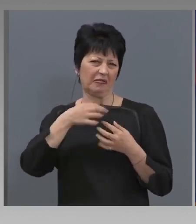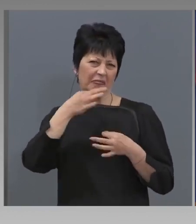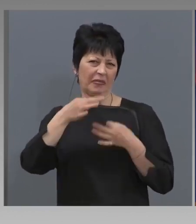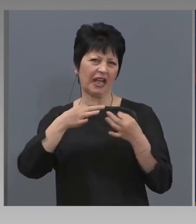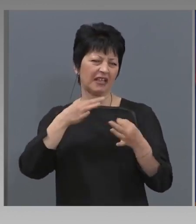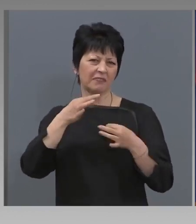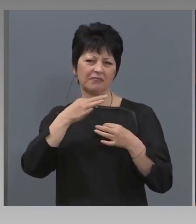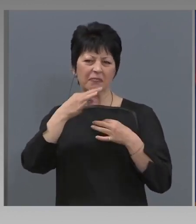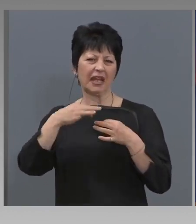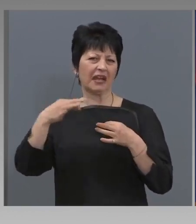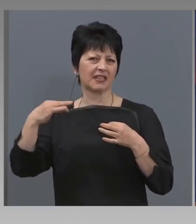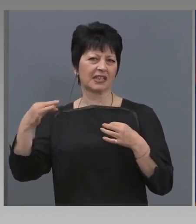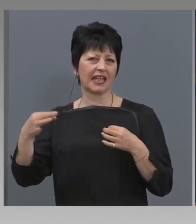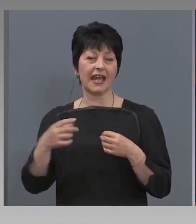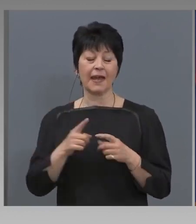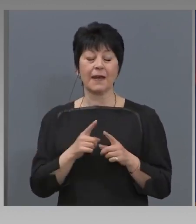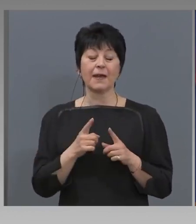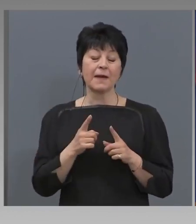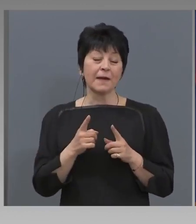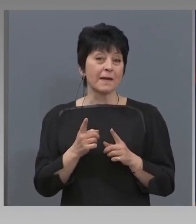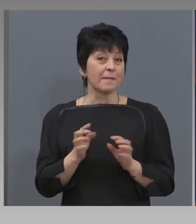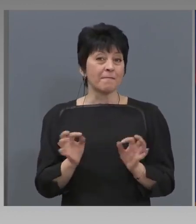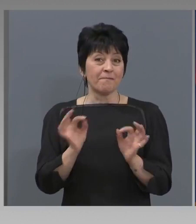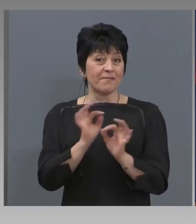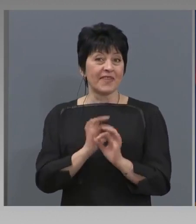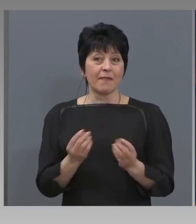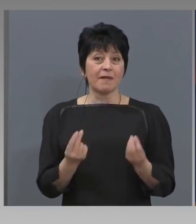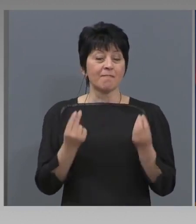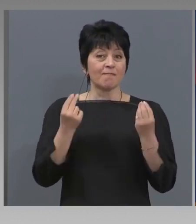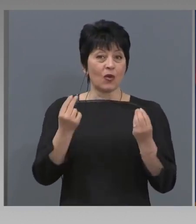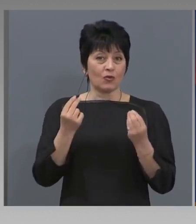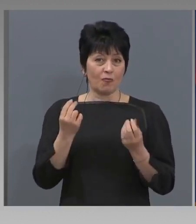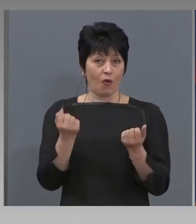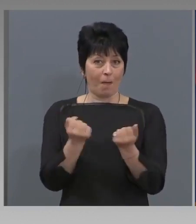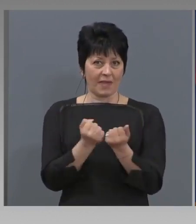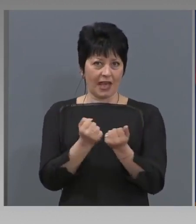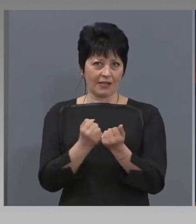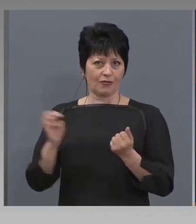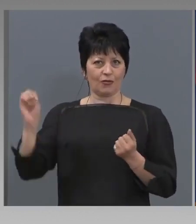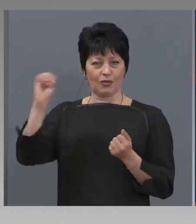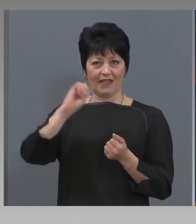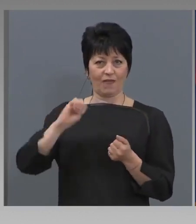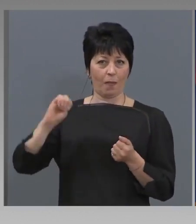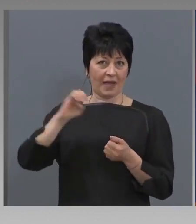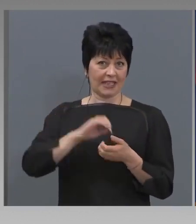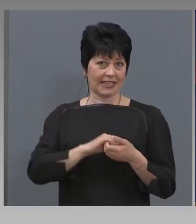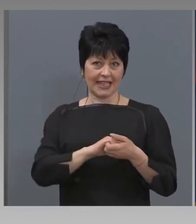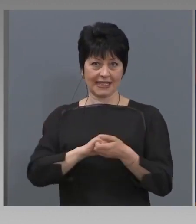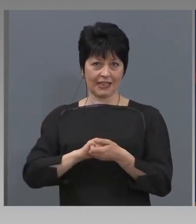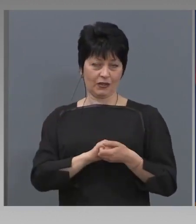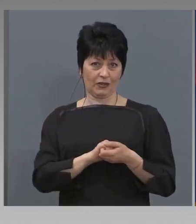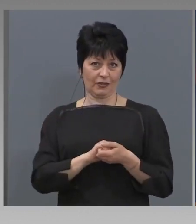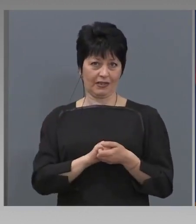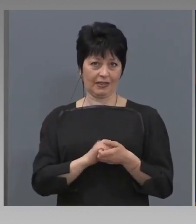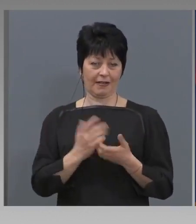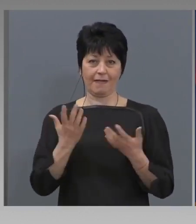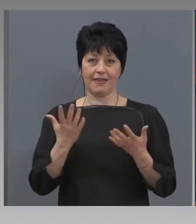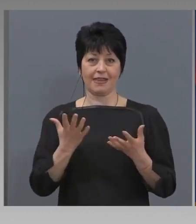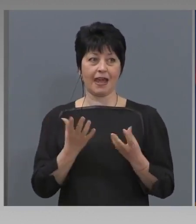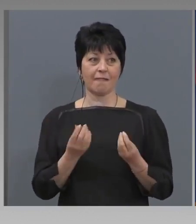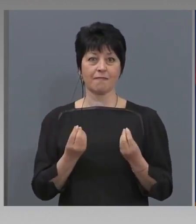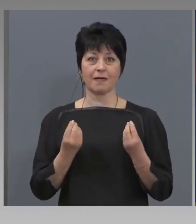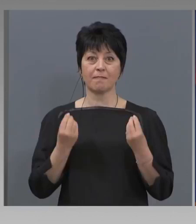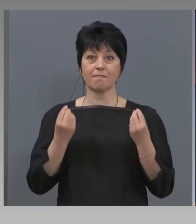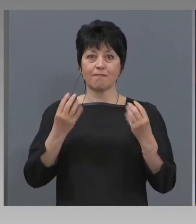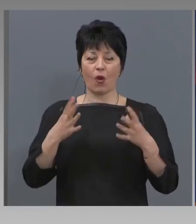място от Европейския съюз. Няма по-добра организация от Европейския съюз. Няма по-демократична организация от